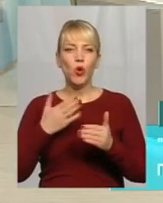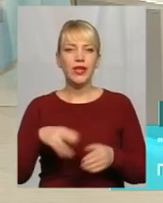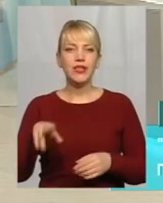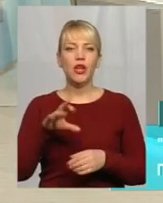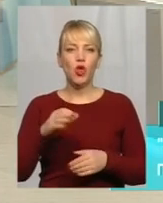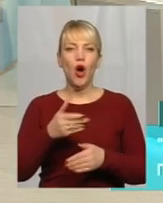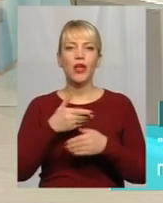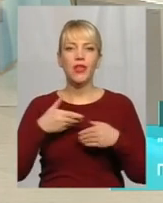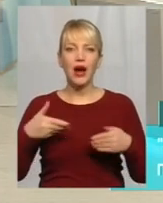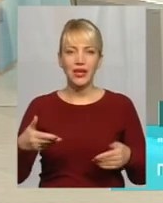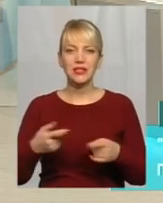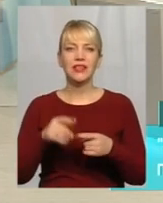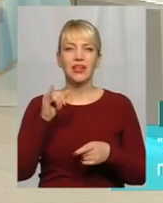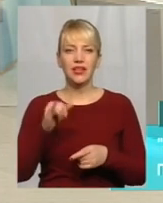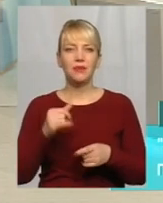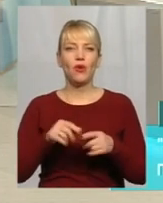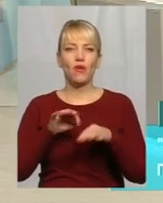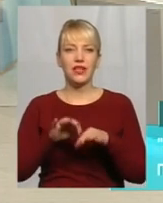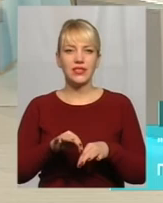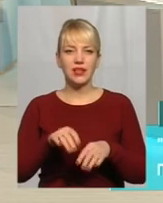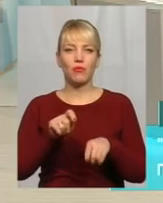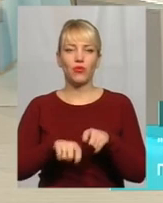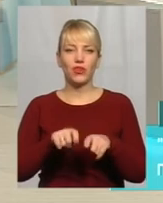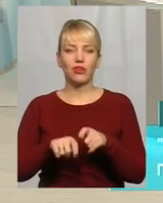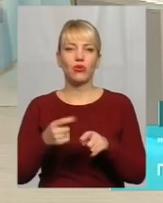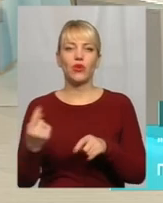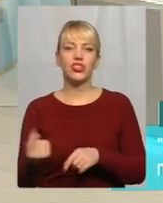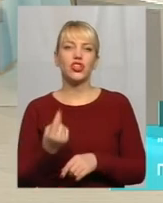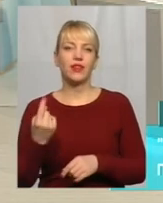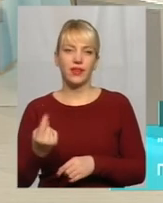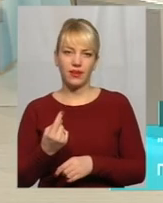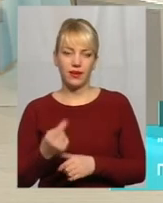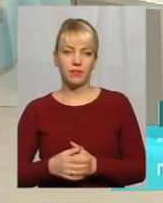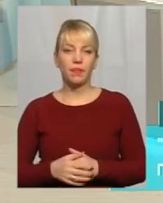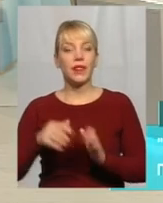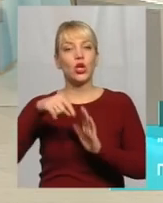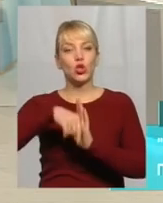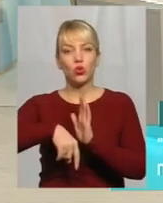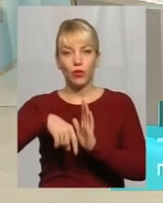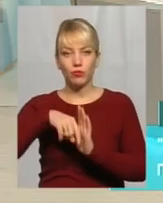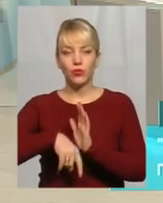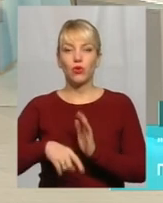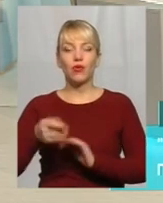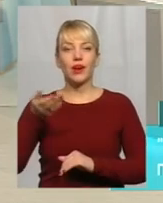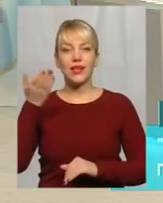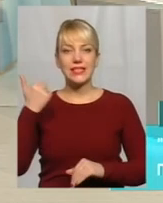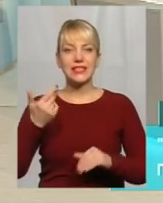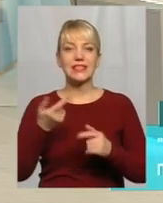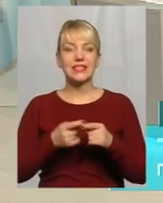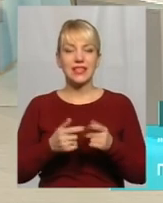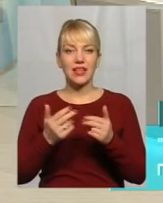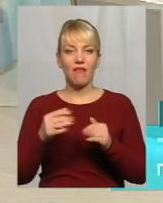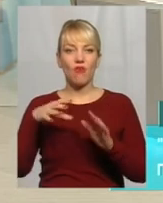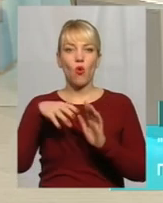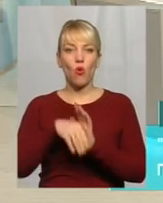провести повірку того лічильника Тобто раніше це, да, входило в